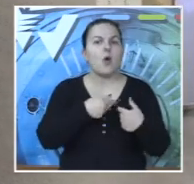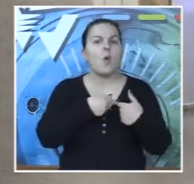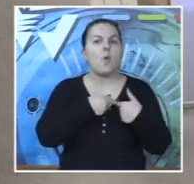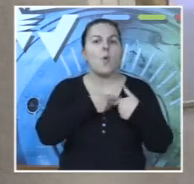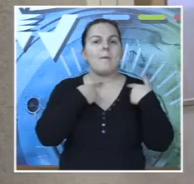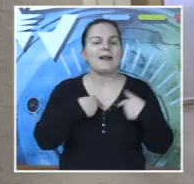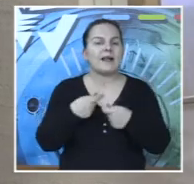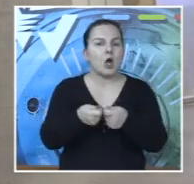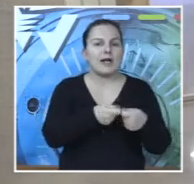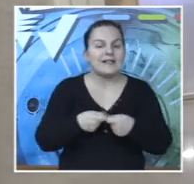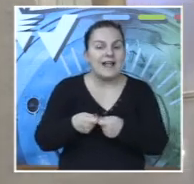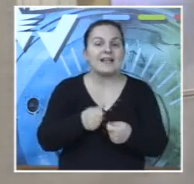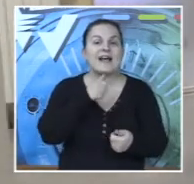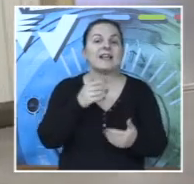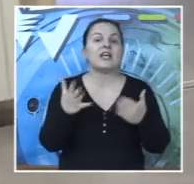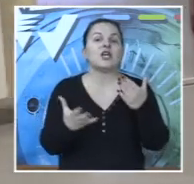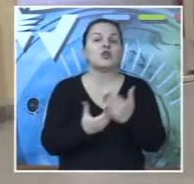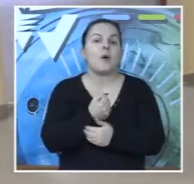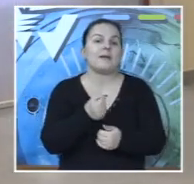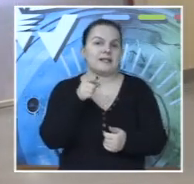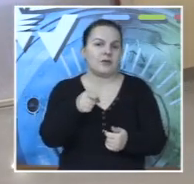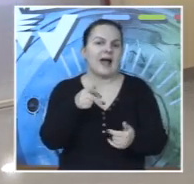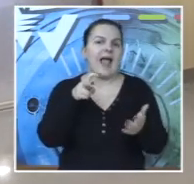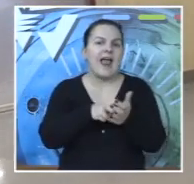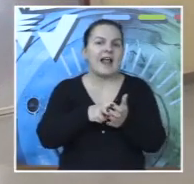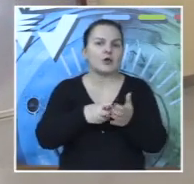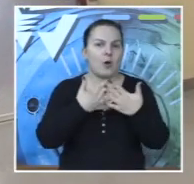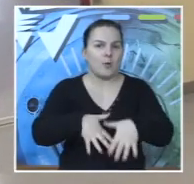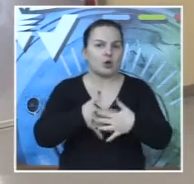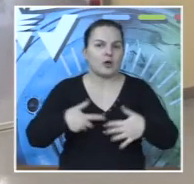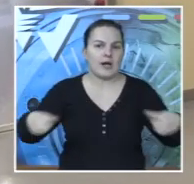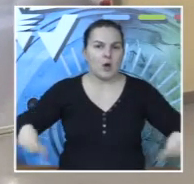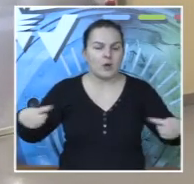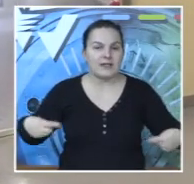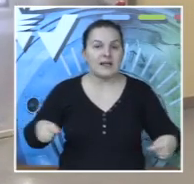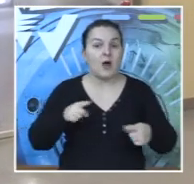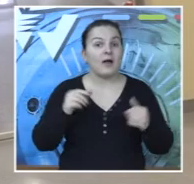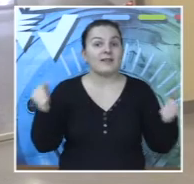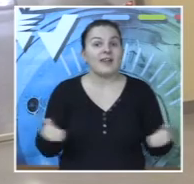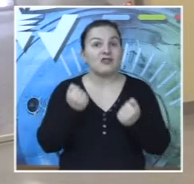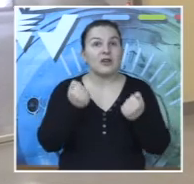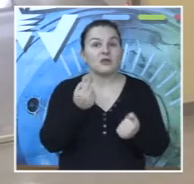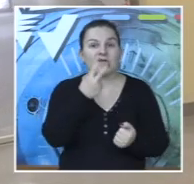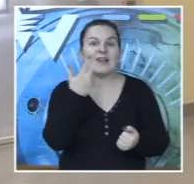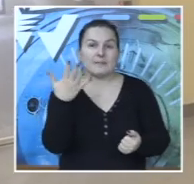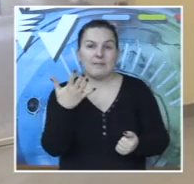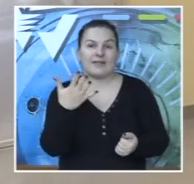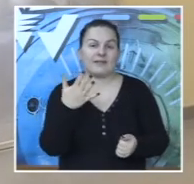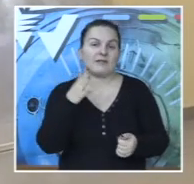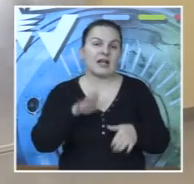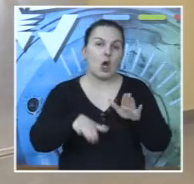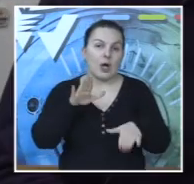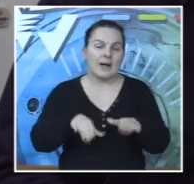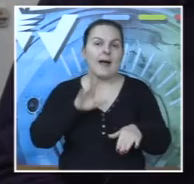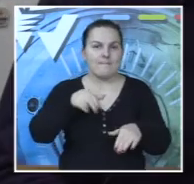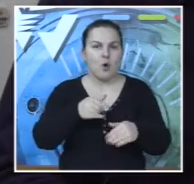u humanitarnej organizaciji tako da smo dobili ta elektromotorna kolica koja su teška svega 20 i